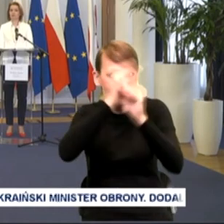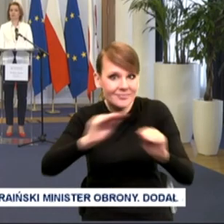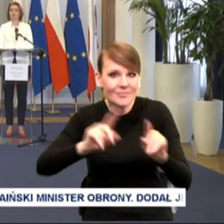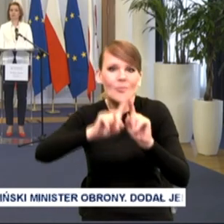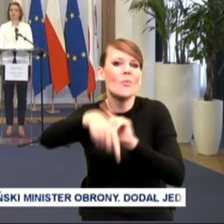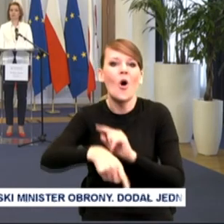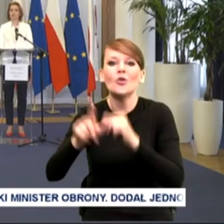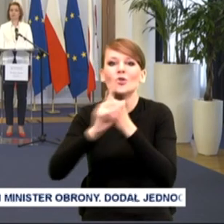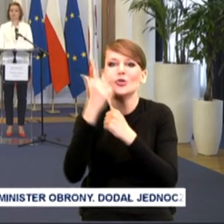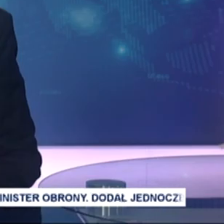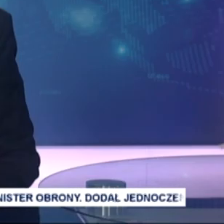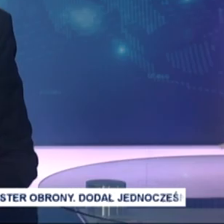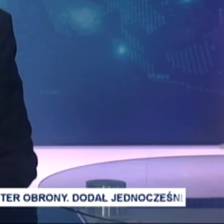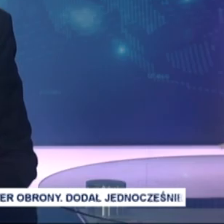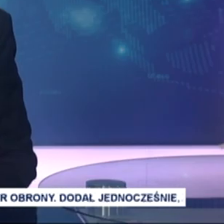% samorządów. Dziękuję.